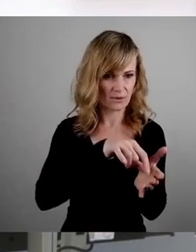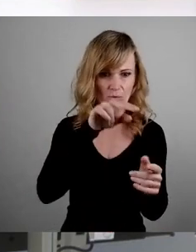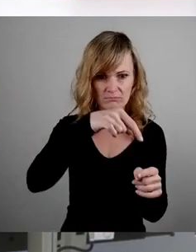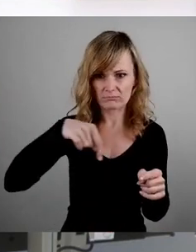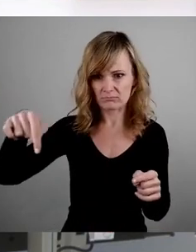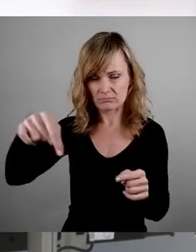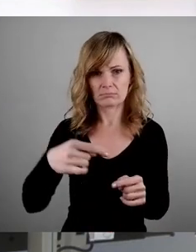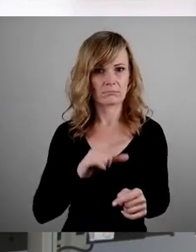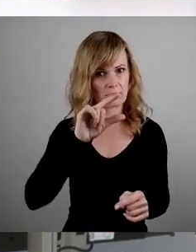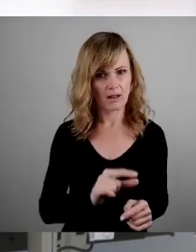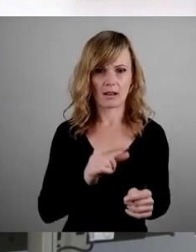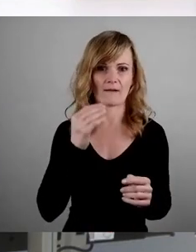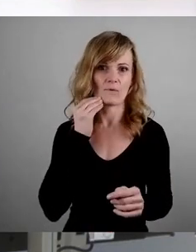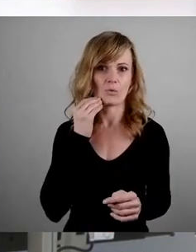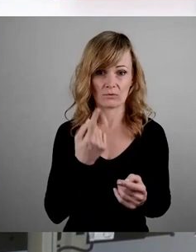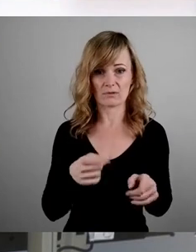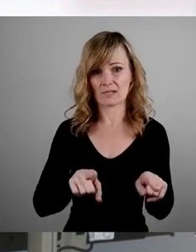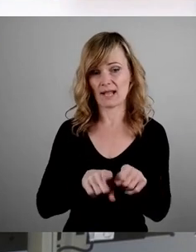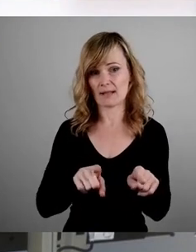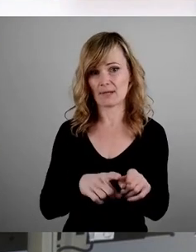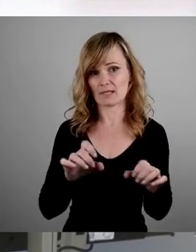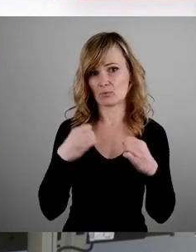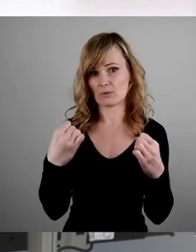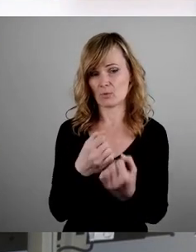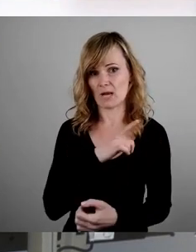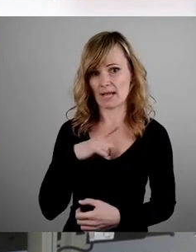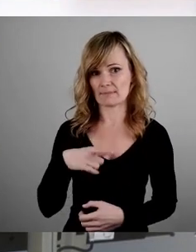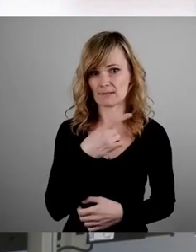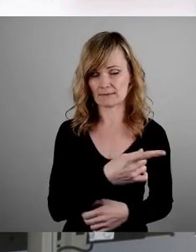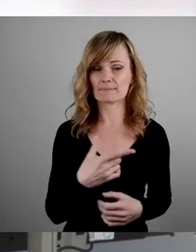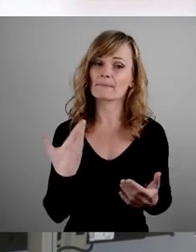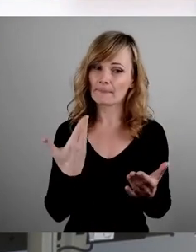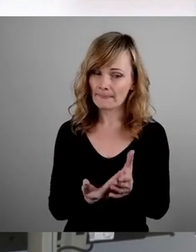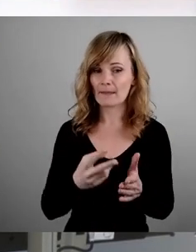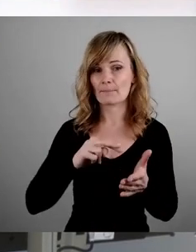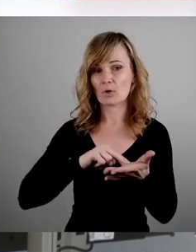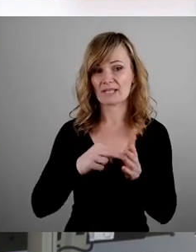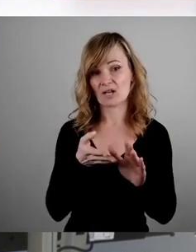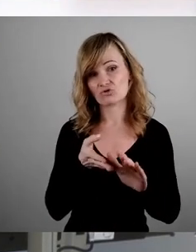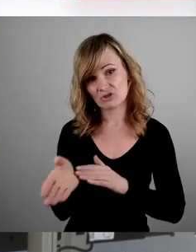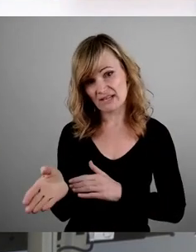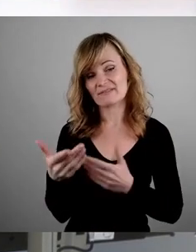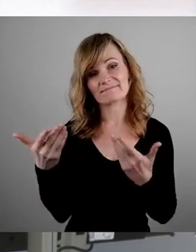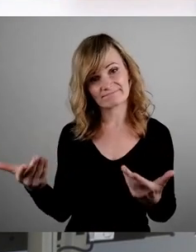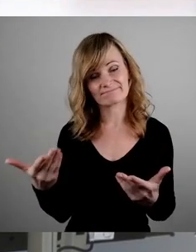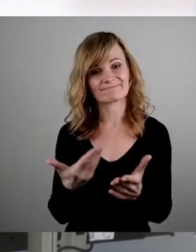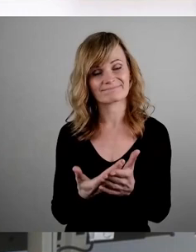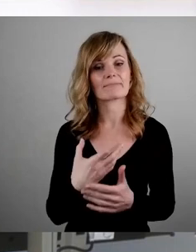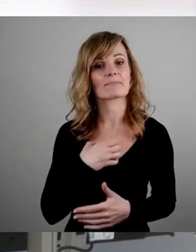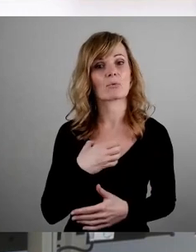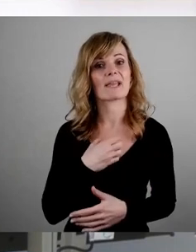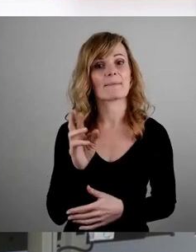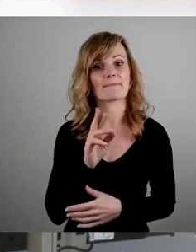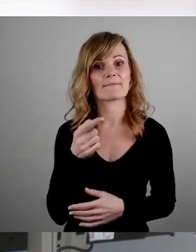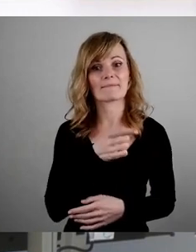Die Leidtragenden dieser Wohnungspolitik, dieser fehlgeleiteten Wohnungspolitik, sind jene Menschen, die ein kleines Einkommen haben